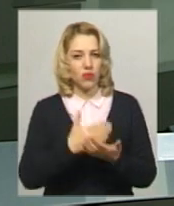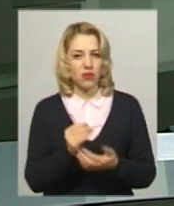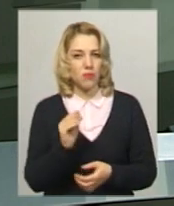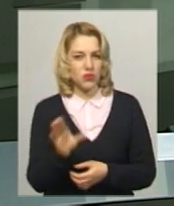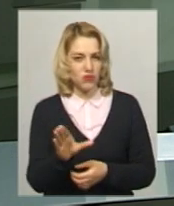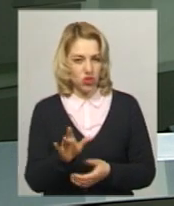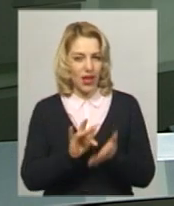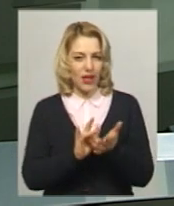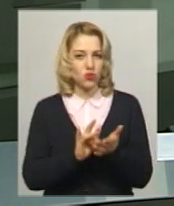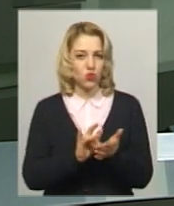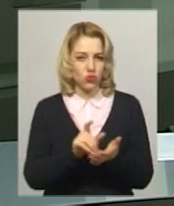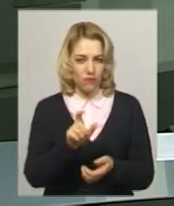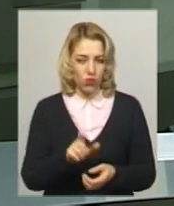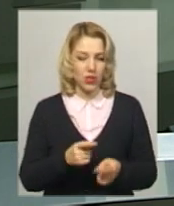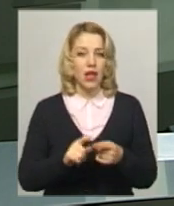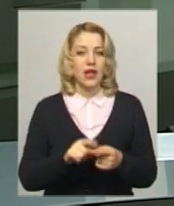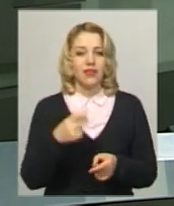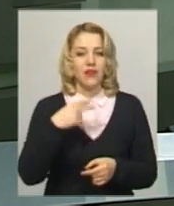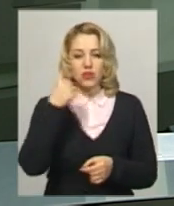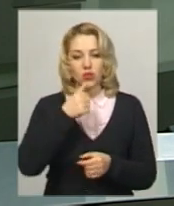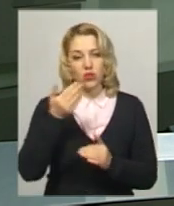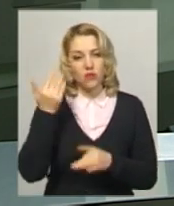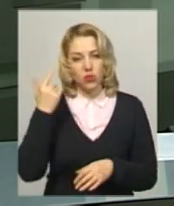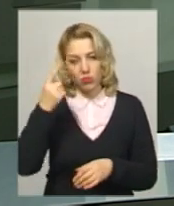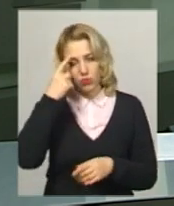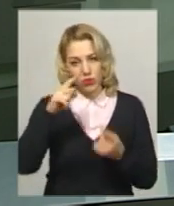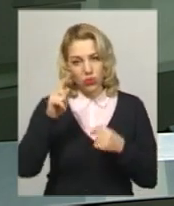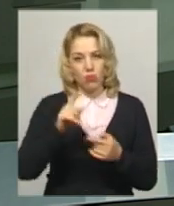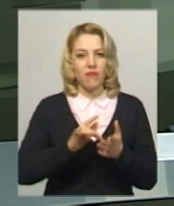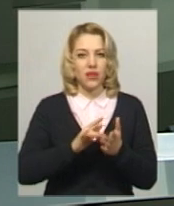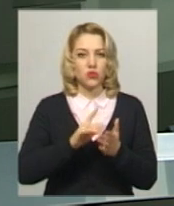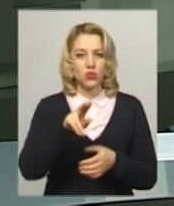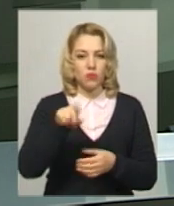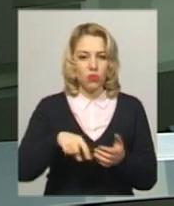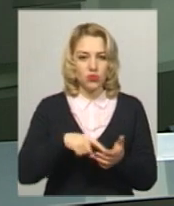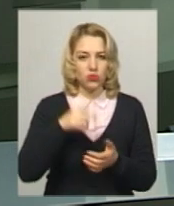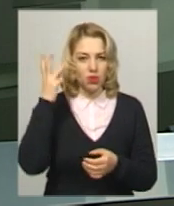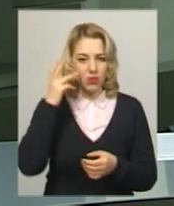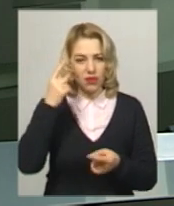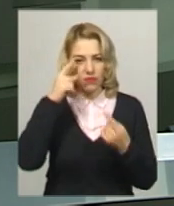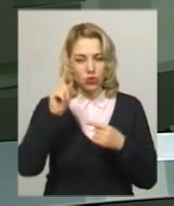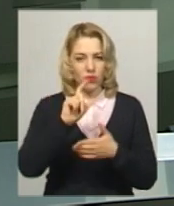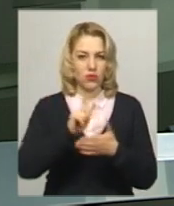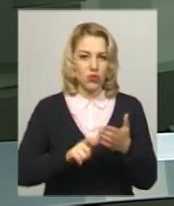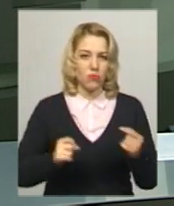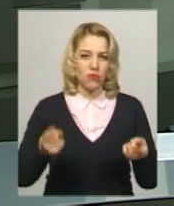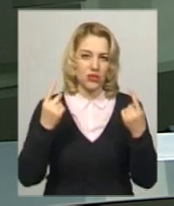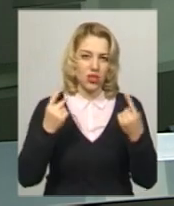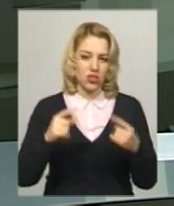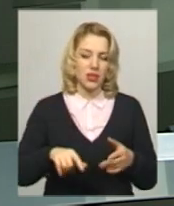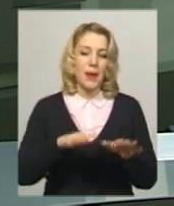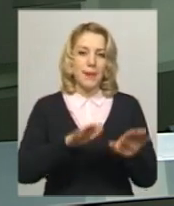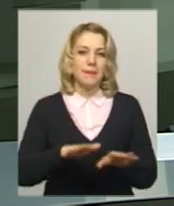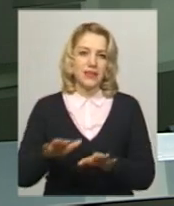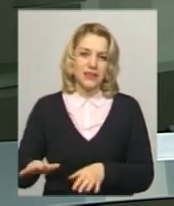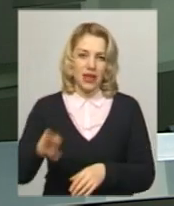екскурсовода. 20 років тому він придумав екскурсію про Хмельницький і видав збірку віршів про визначні місця Хмельницького, про скурів у